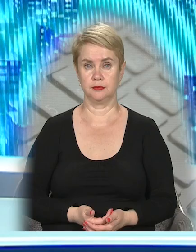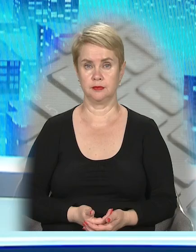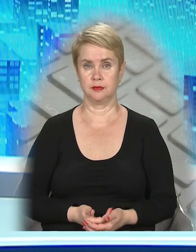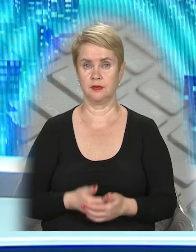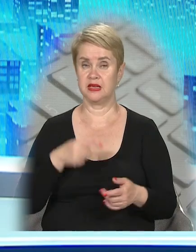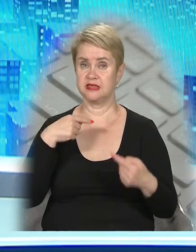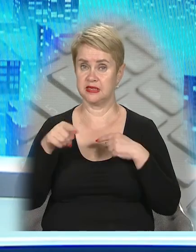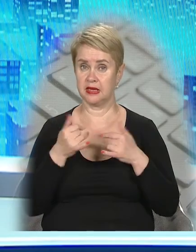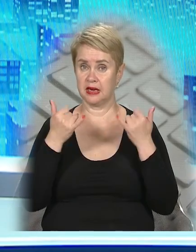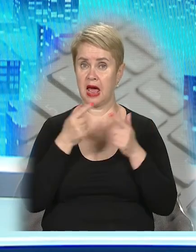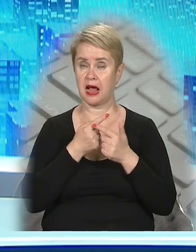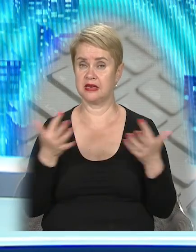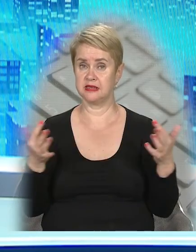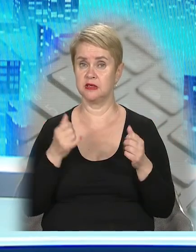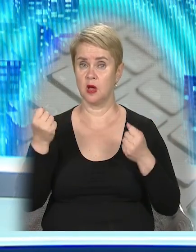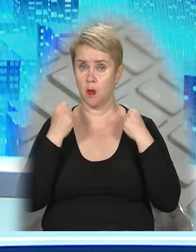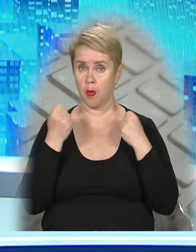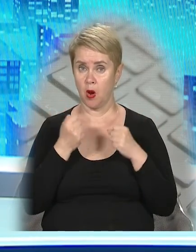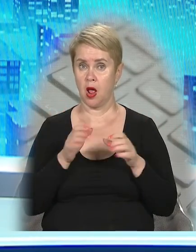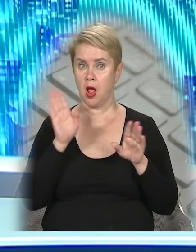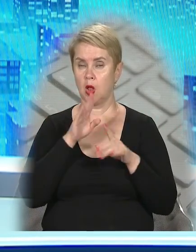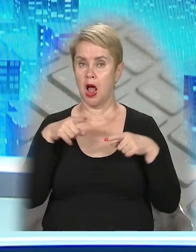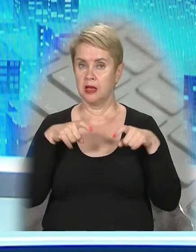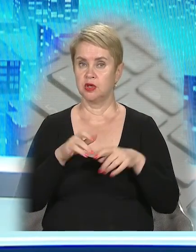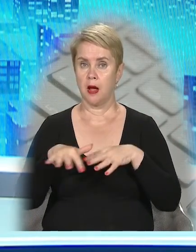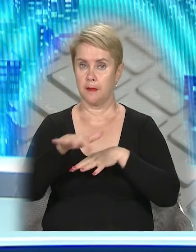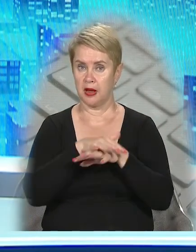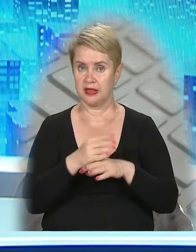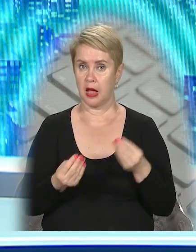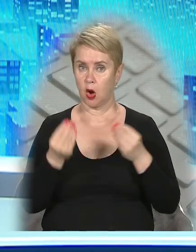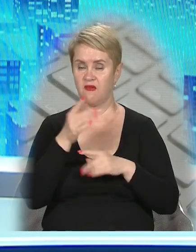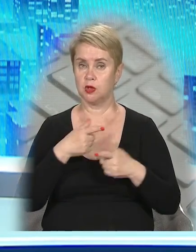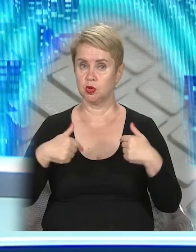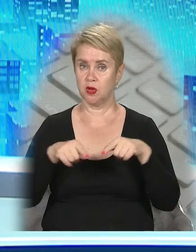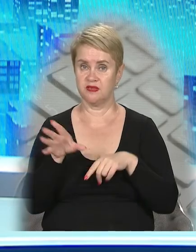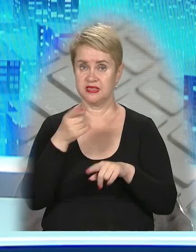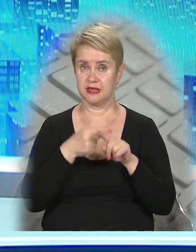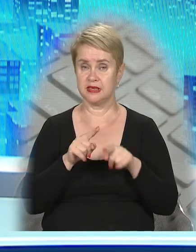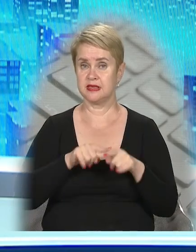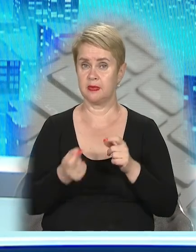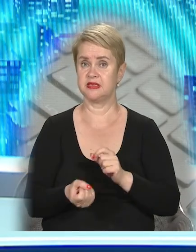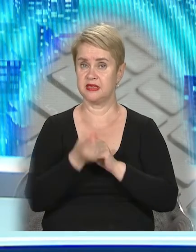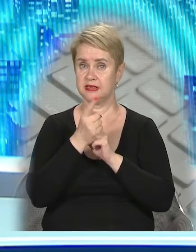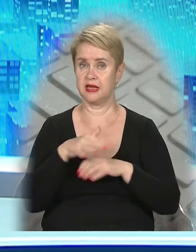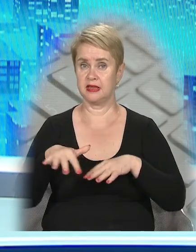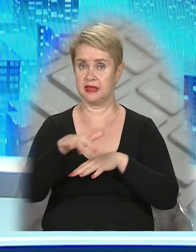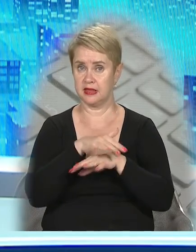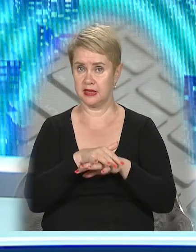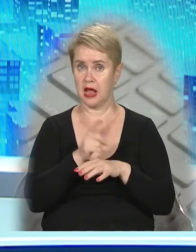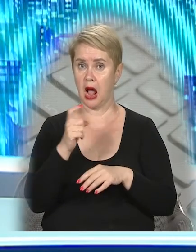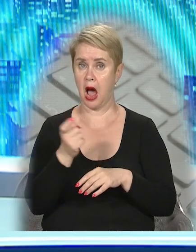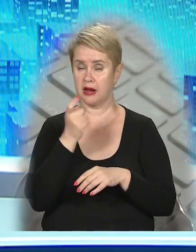Стадіон для різних видів спорту, легкоатлантичний майданчик та ігрова зона – все це незабаром з'явиться на території